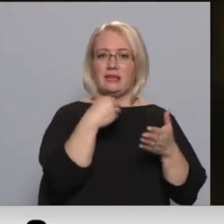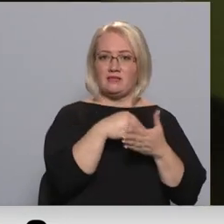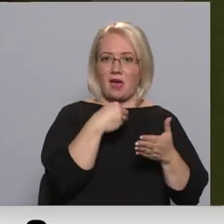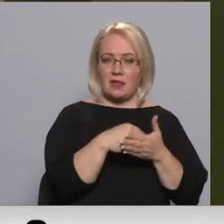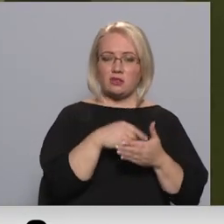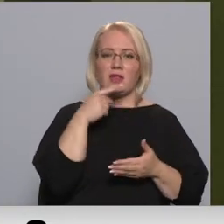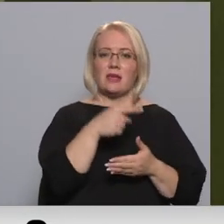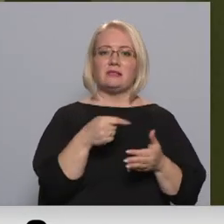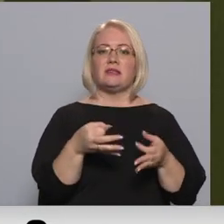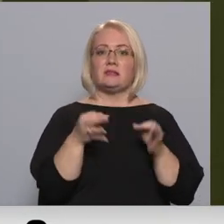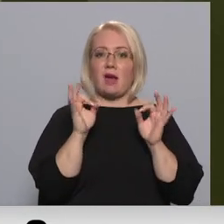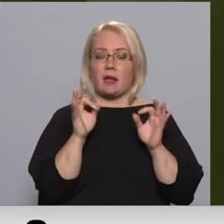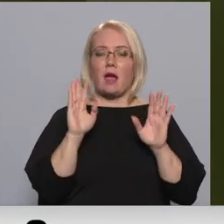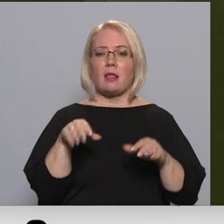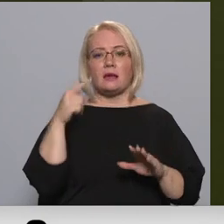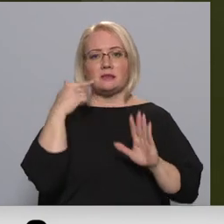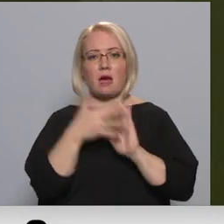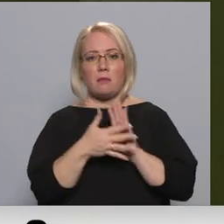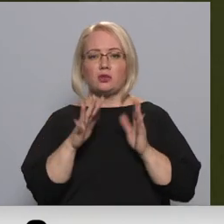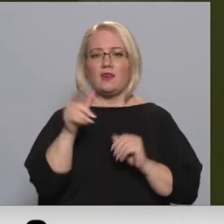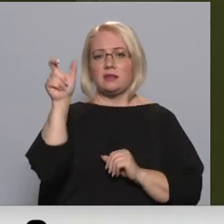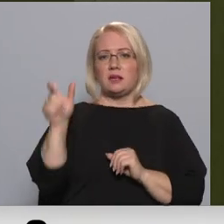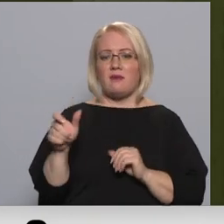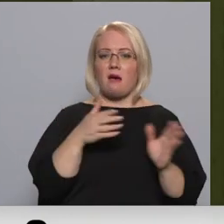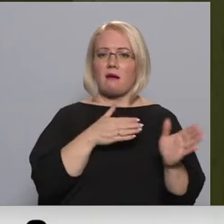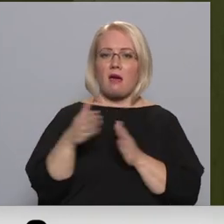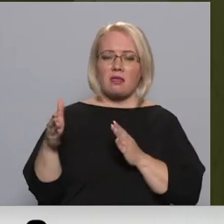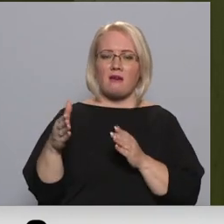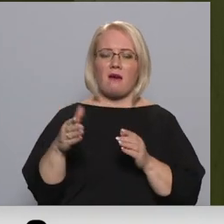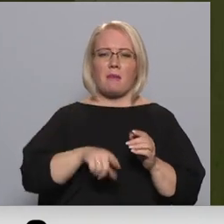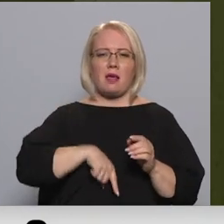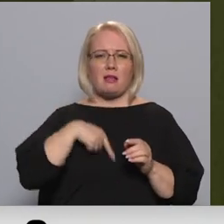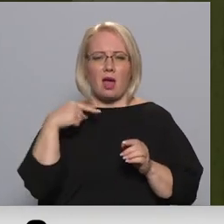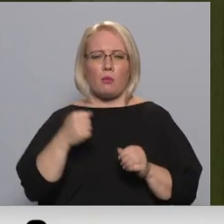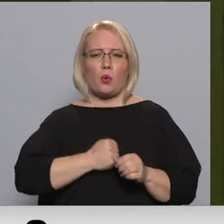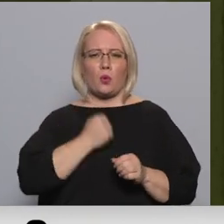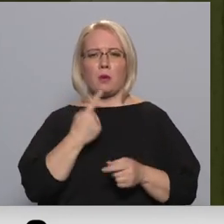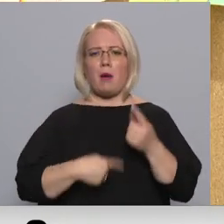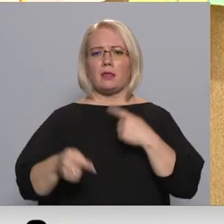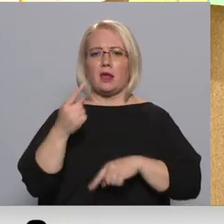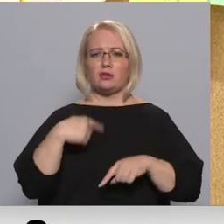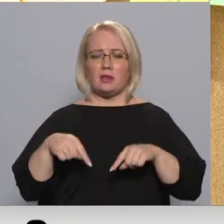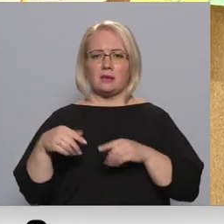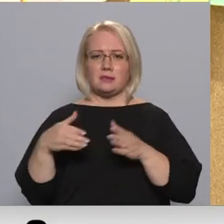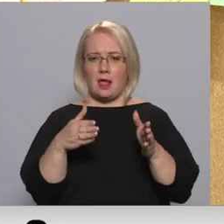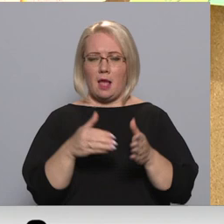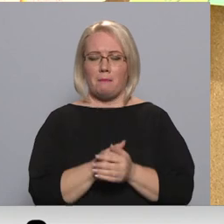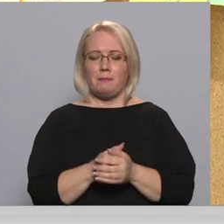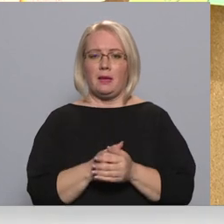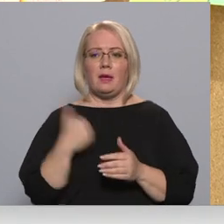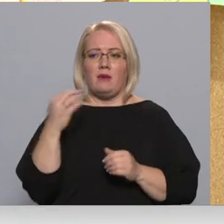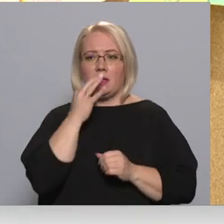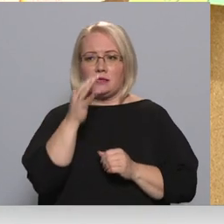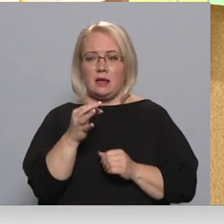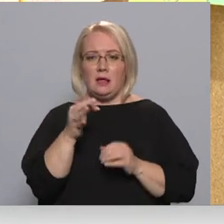sot pats būt skākais, lai saprastu, vai cilvēks ir gatavs gariem un grūtajiem atgriešanās ceļam. Lielāko